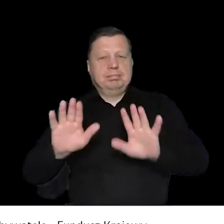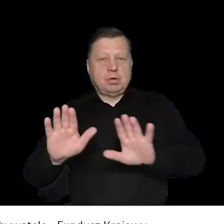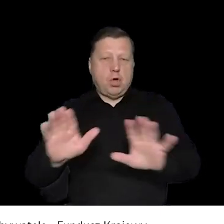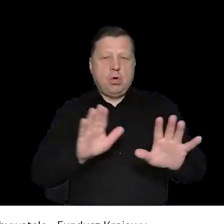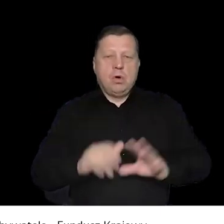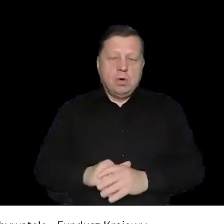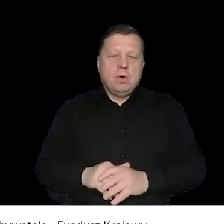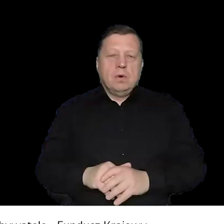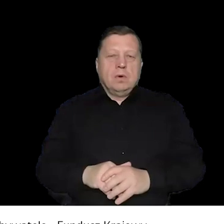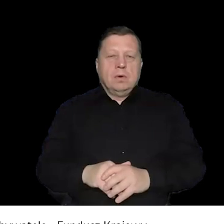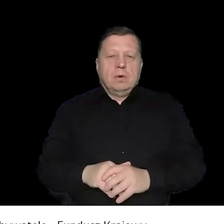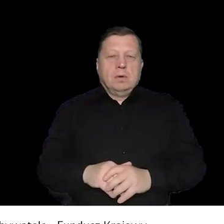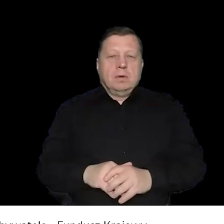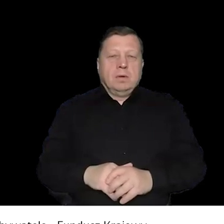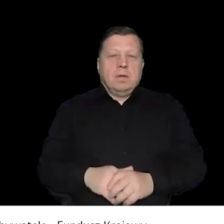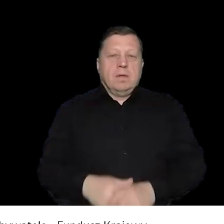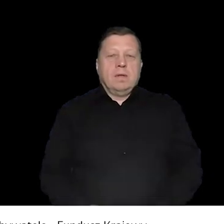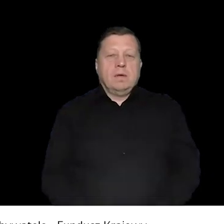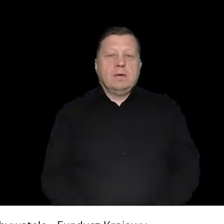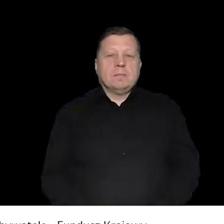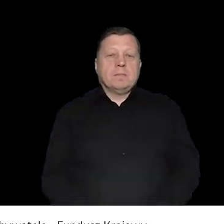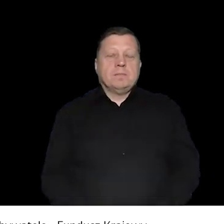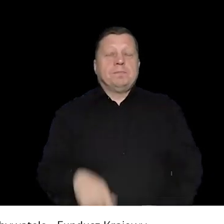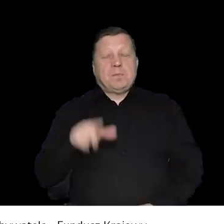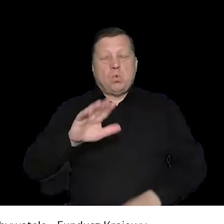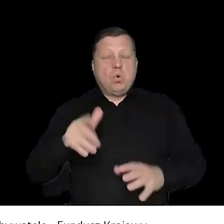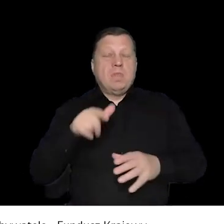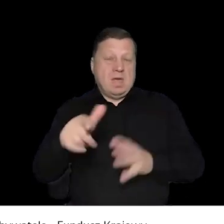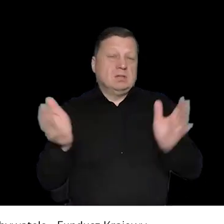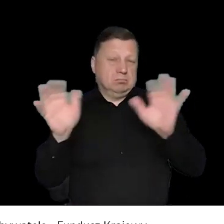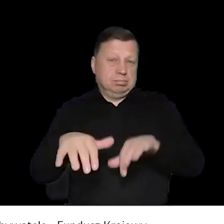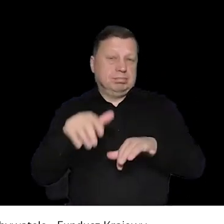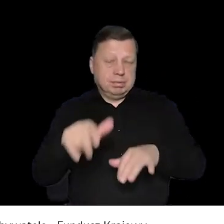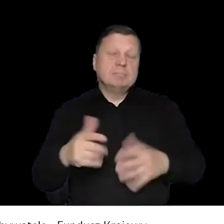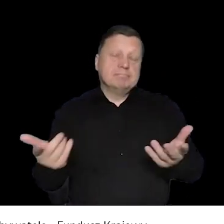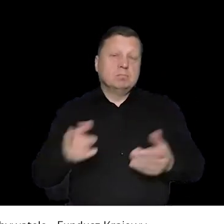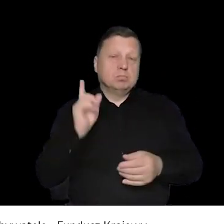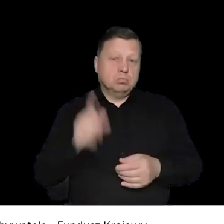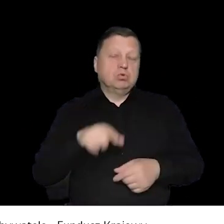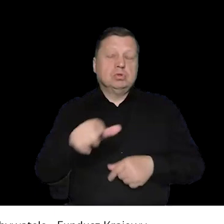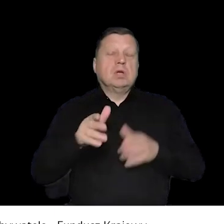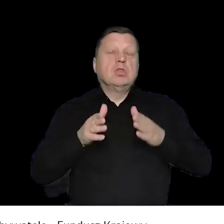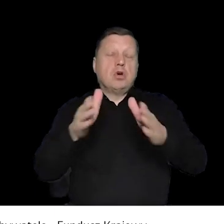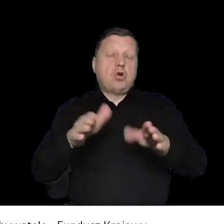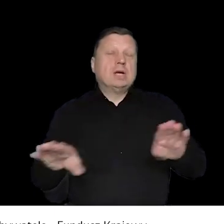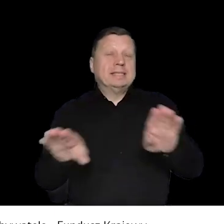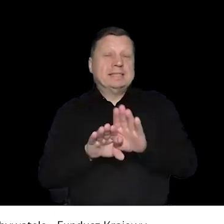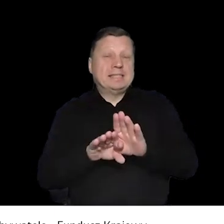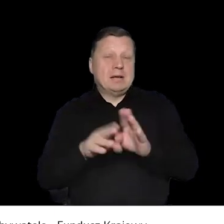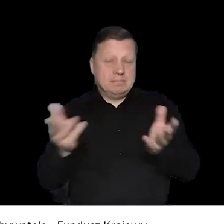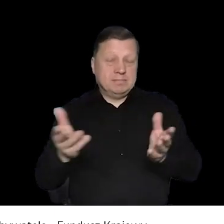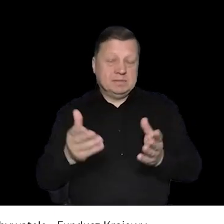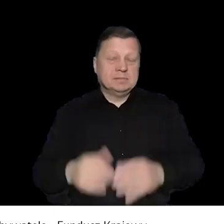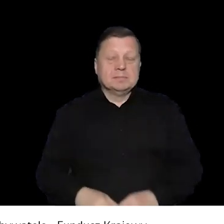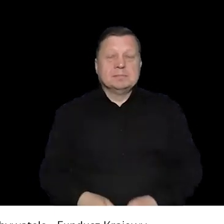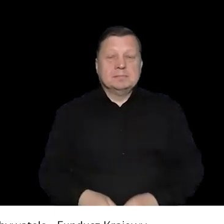No ze względu właśnie na zabezpieczenie. Poza tym najczęściej są to tego typu zgromadzenia, czy jak